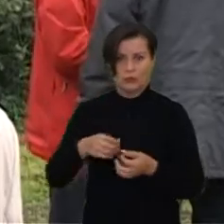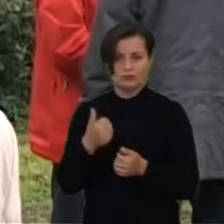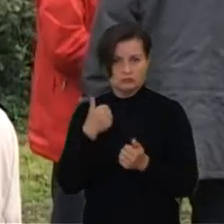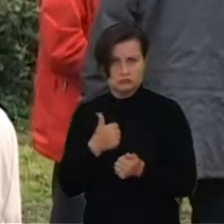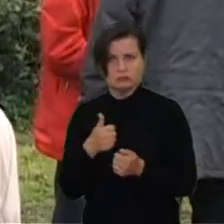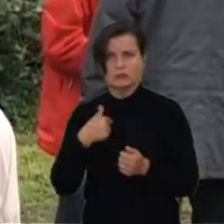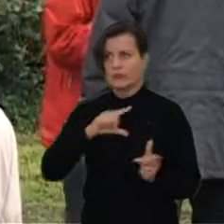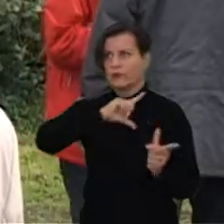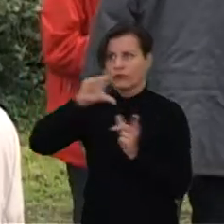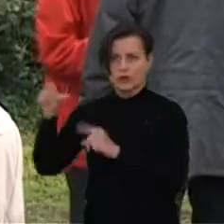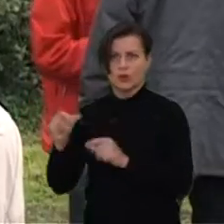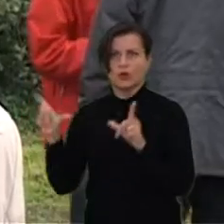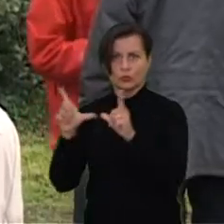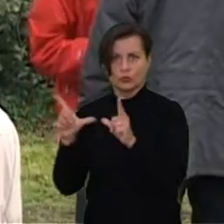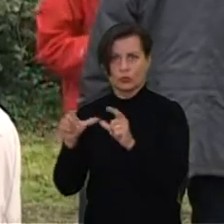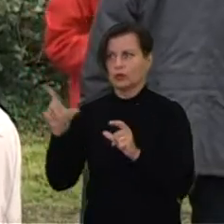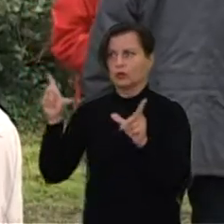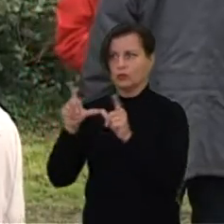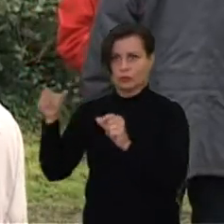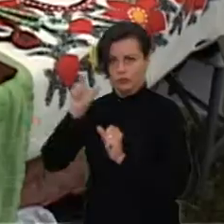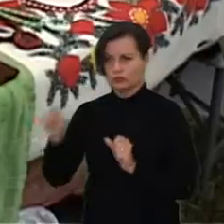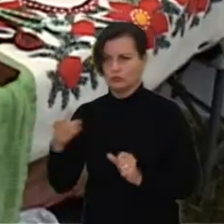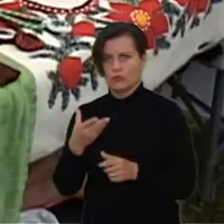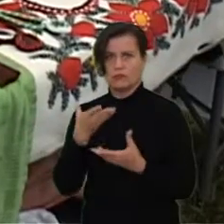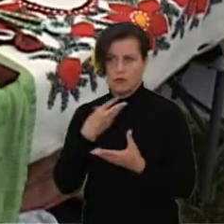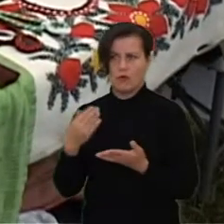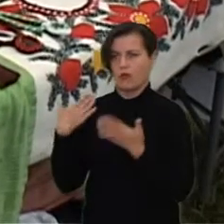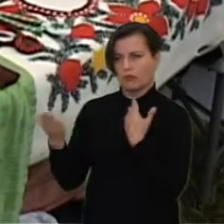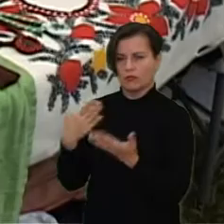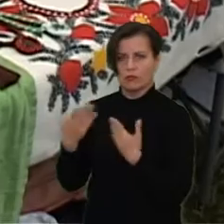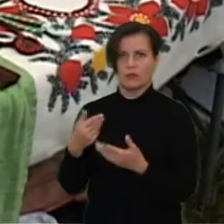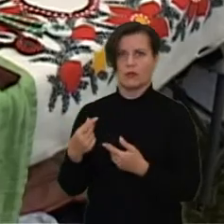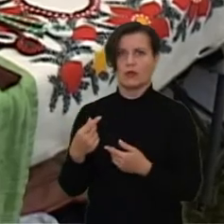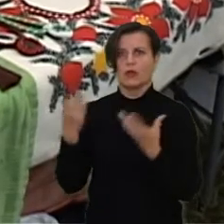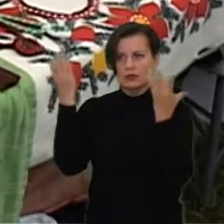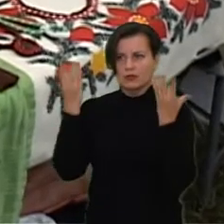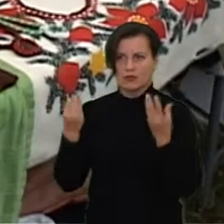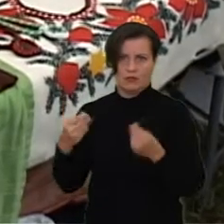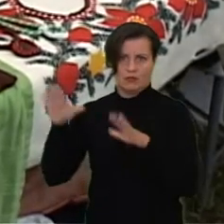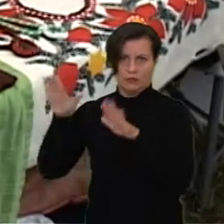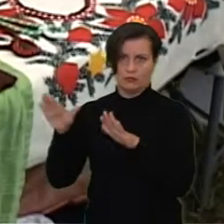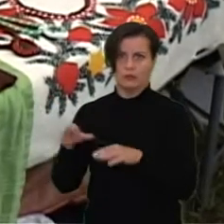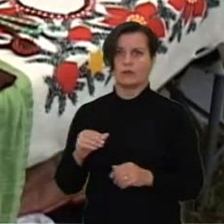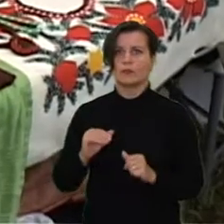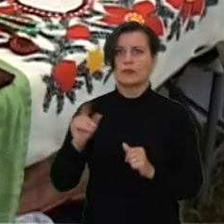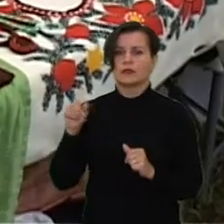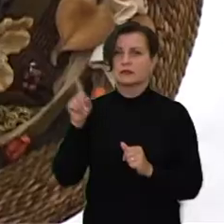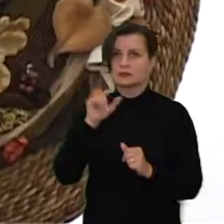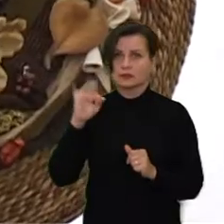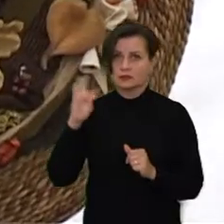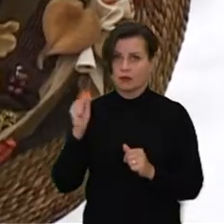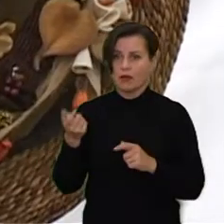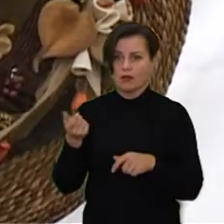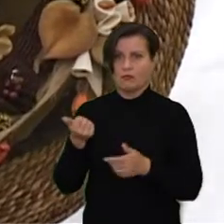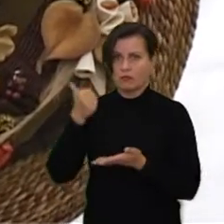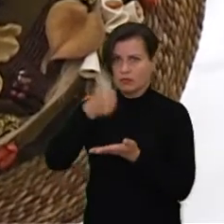Ūkmergę, su Ūkmergiškiais labai gražiai pabendravome, pasidžiaugėm tą visą dieną, mums ponia Zita Kivilkienė